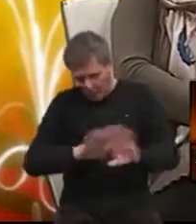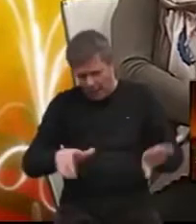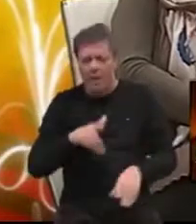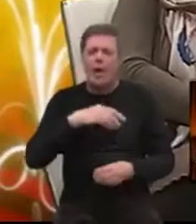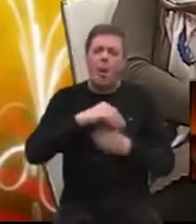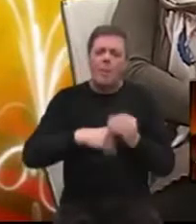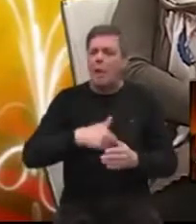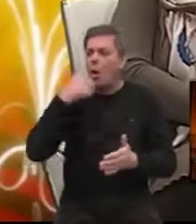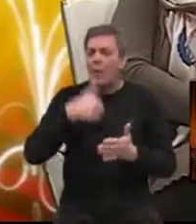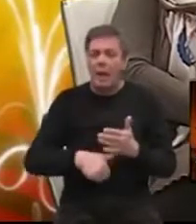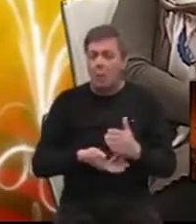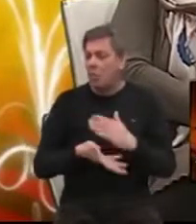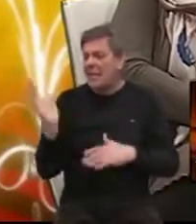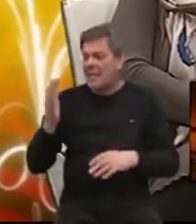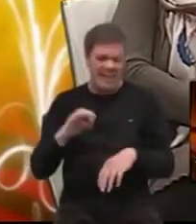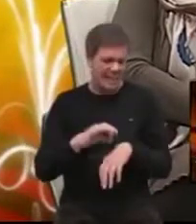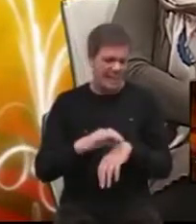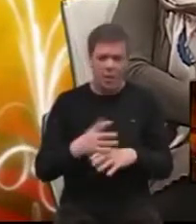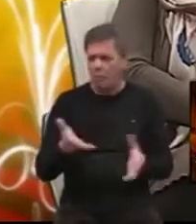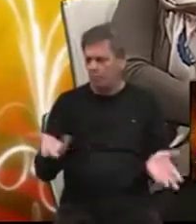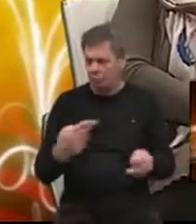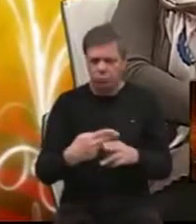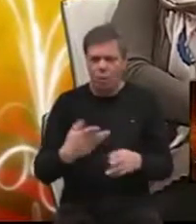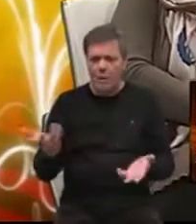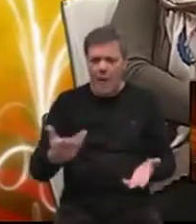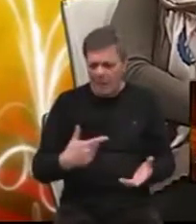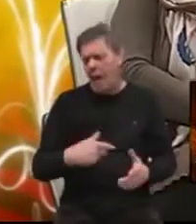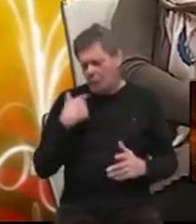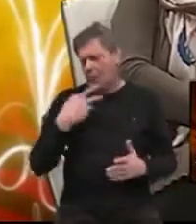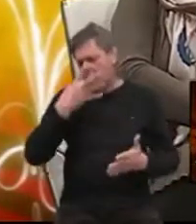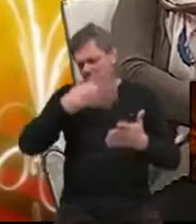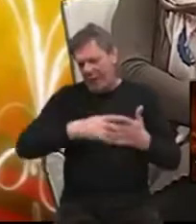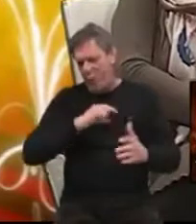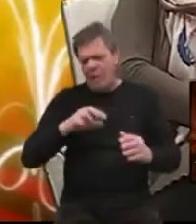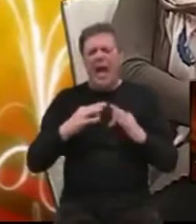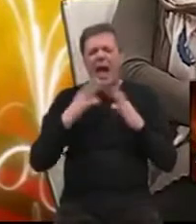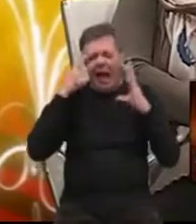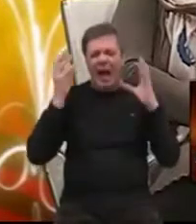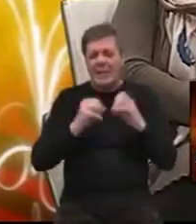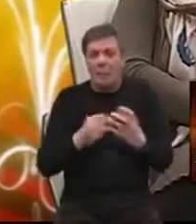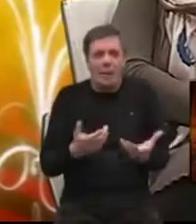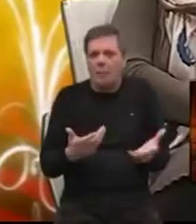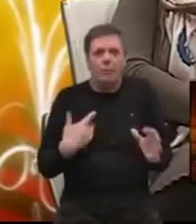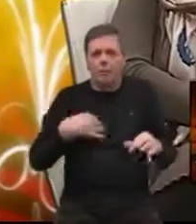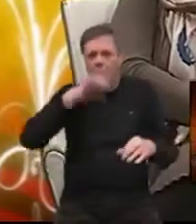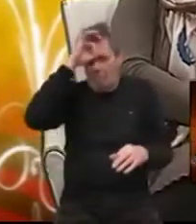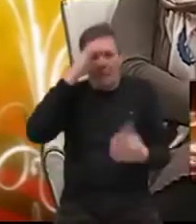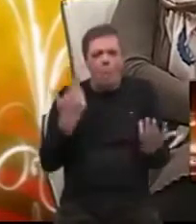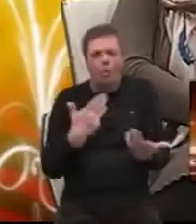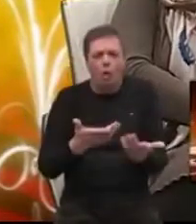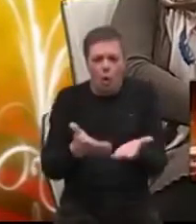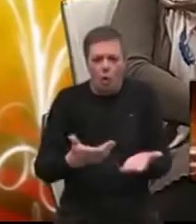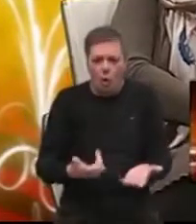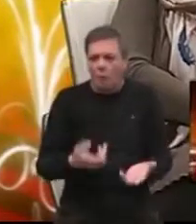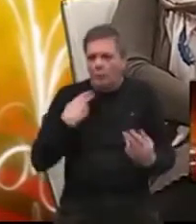ta obitelj odjedan put izlazi iz ordinacije lječnika sa diagnozom Alzheimerove bolesti, o kojoj ne zna ništa. Osim da je to jedan veliki